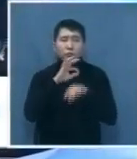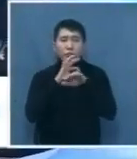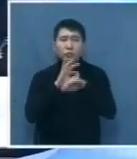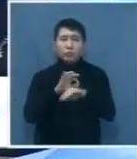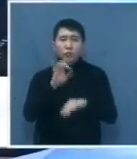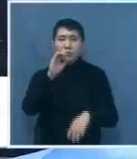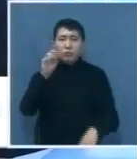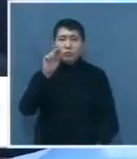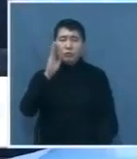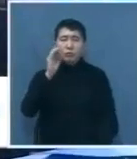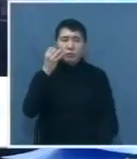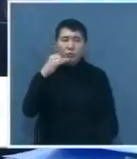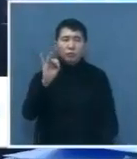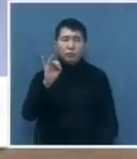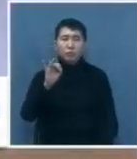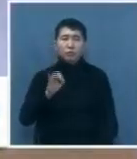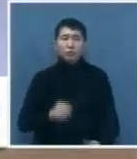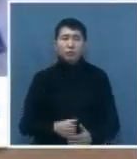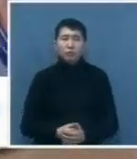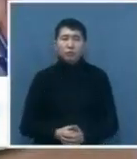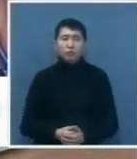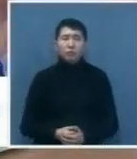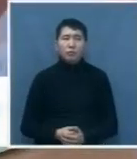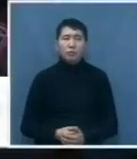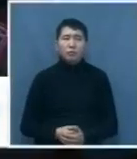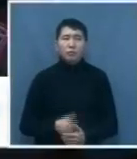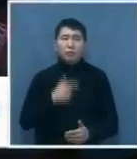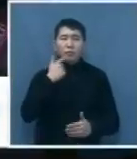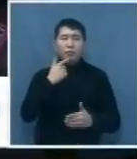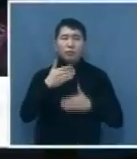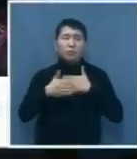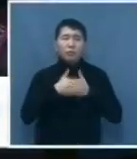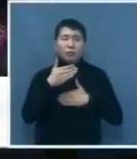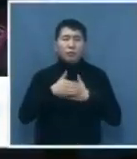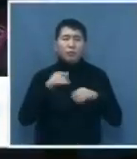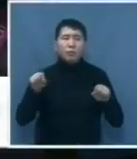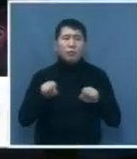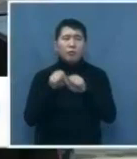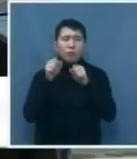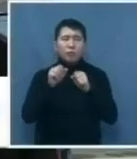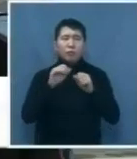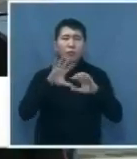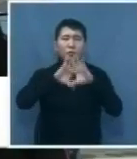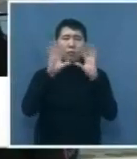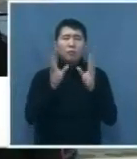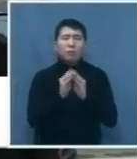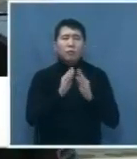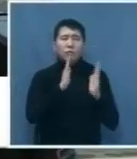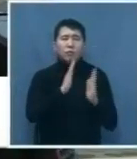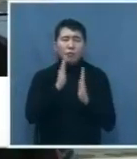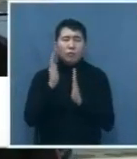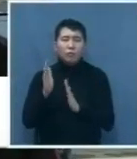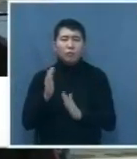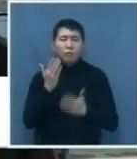мероприятия, направленные на выявление также административного наказания нарушителей общественного порядка. «Если человек в первый